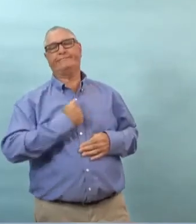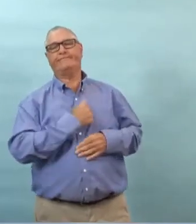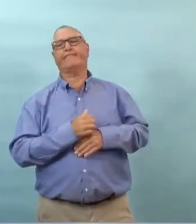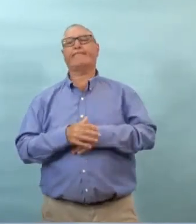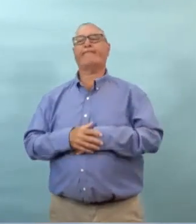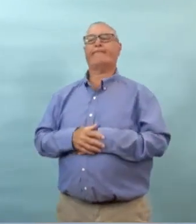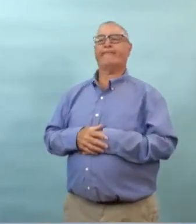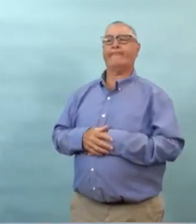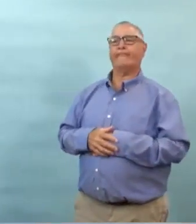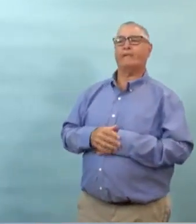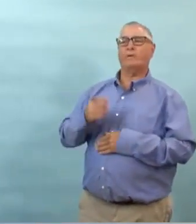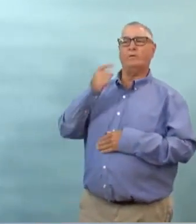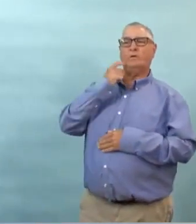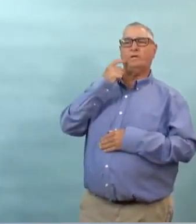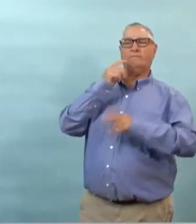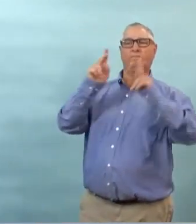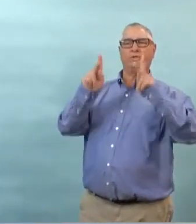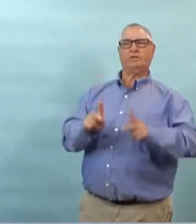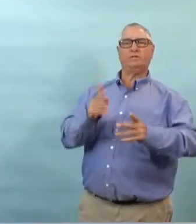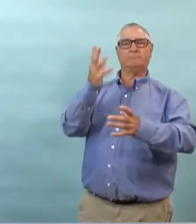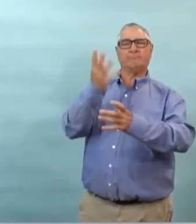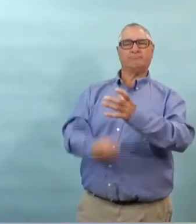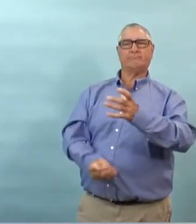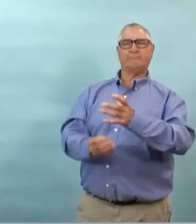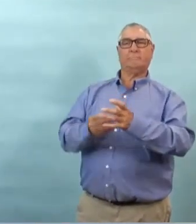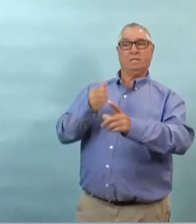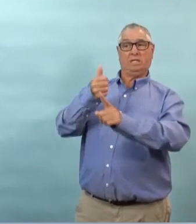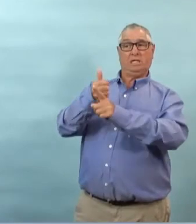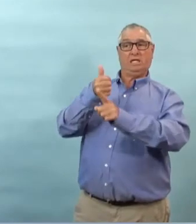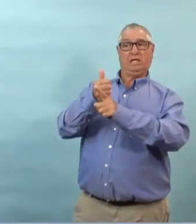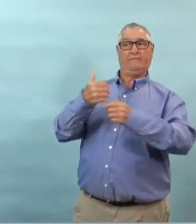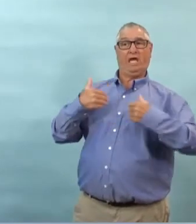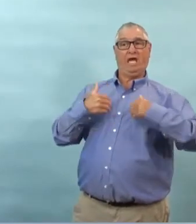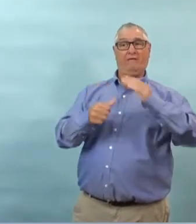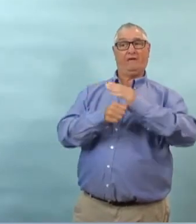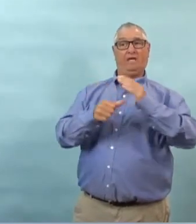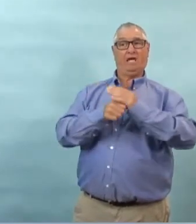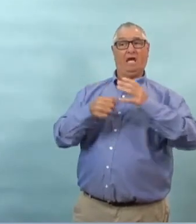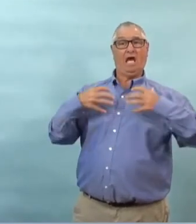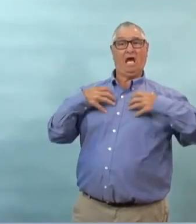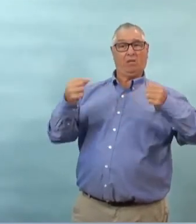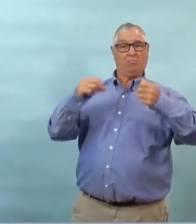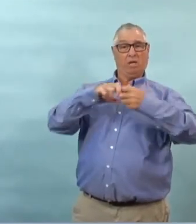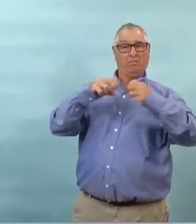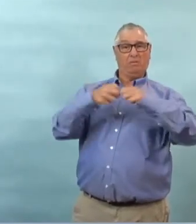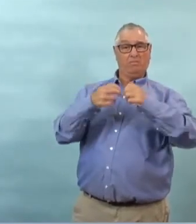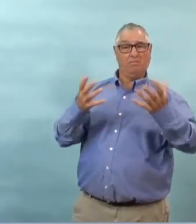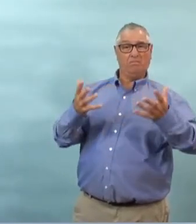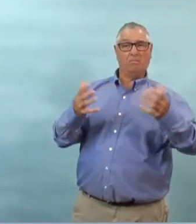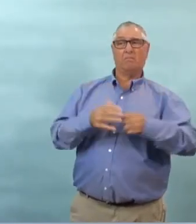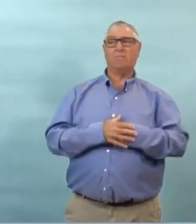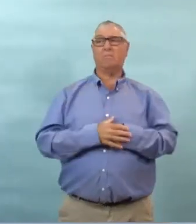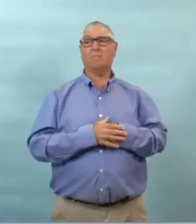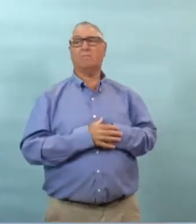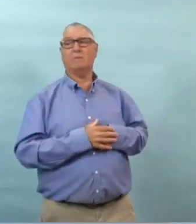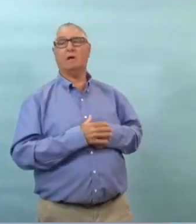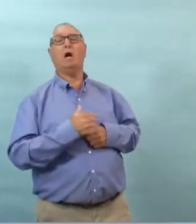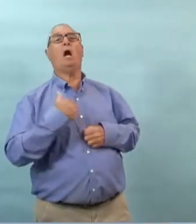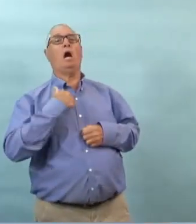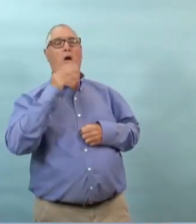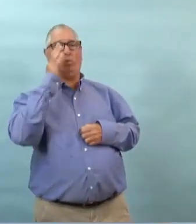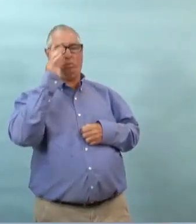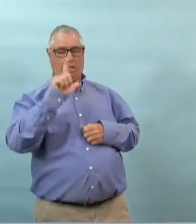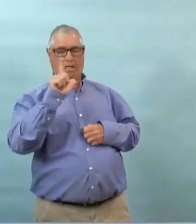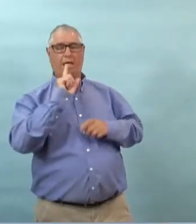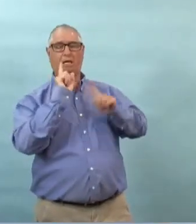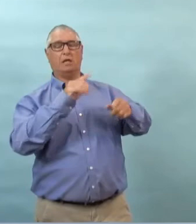je n'ai pas ces renseignements là oui désolé la personne qui est morte on n jamais entendu dire si cette personne avait une